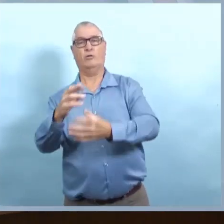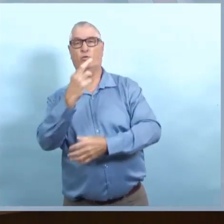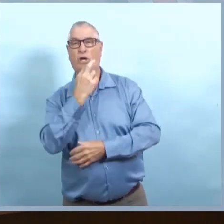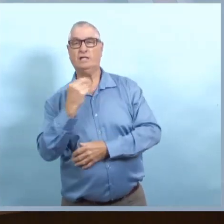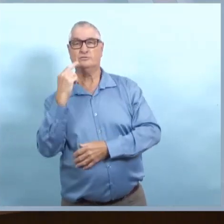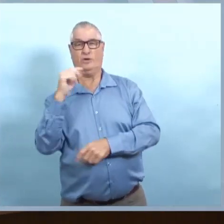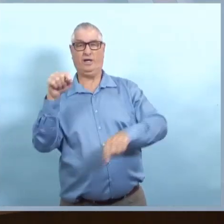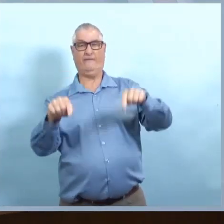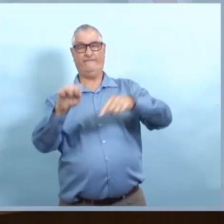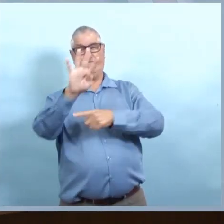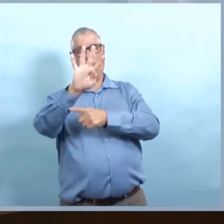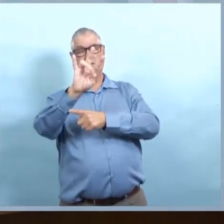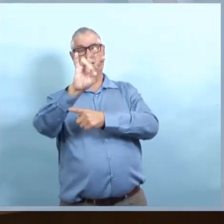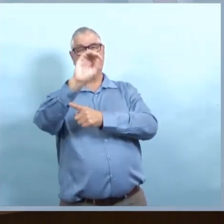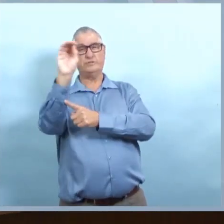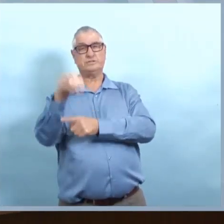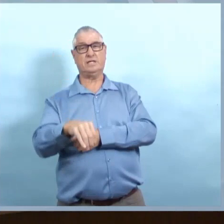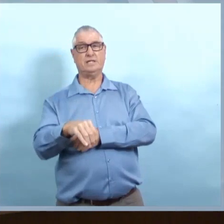Et nous voyons